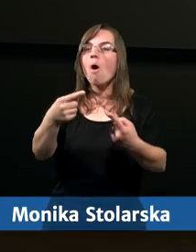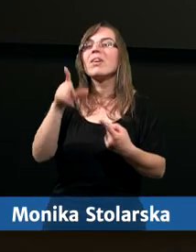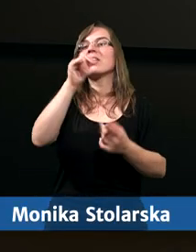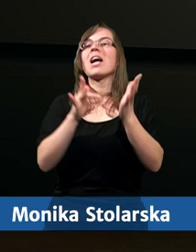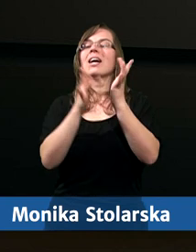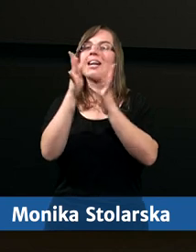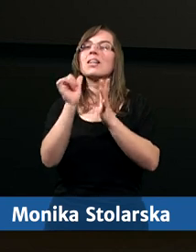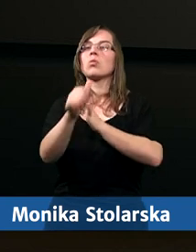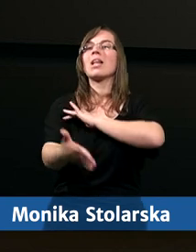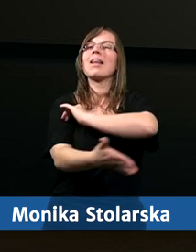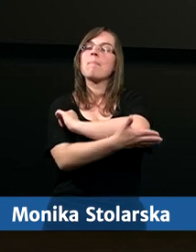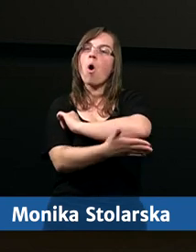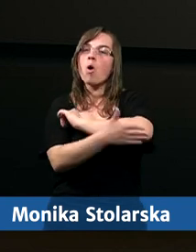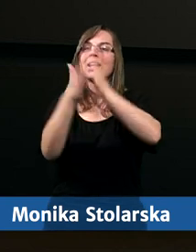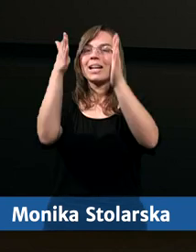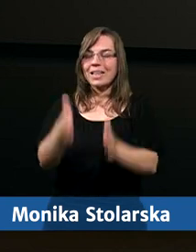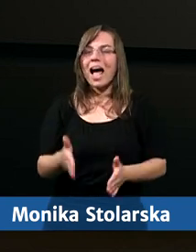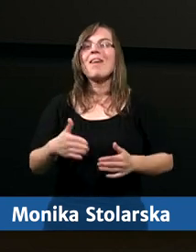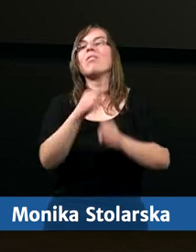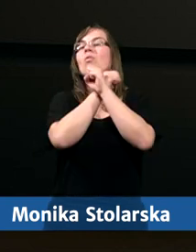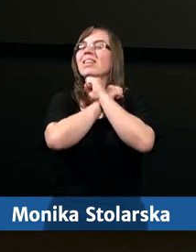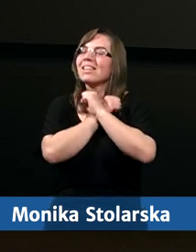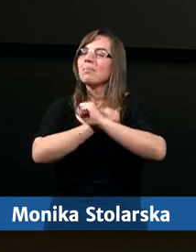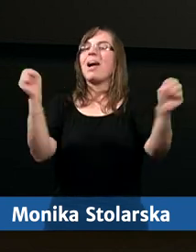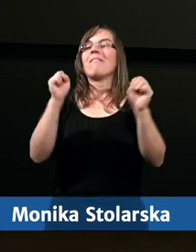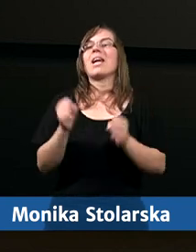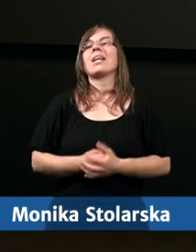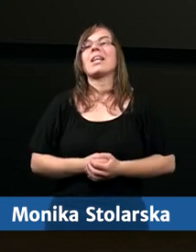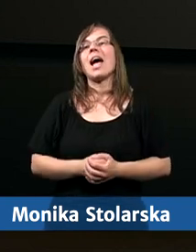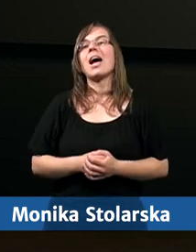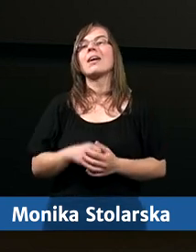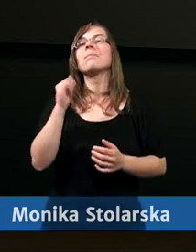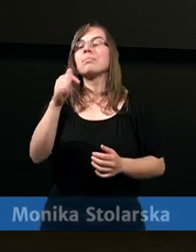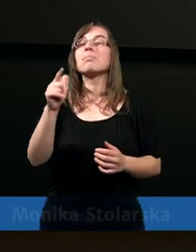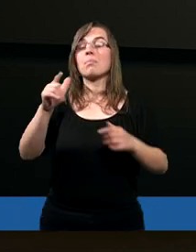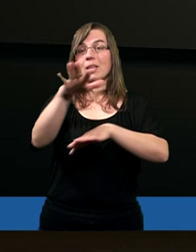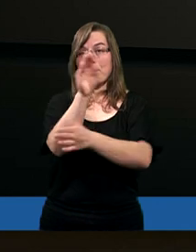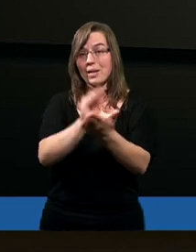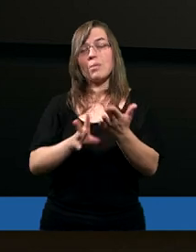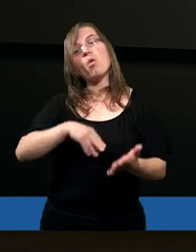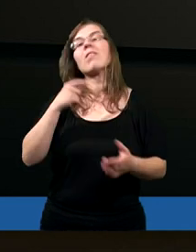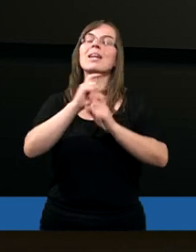jest podstawą zbawienia i Pismo Święte całe mówi o Chrystusie.